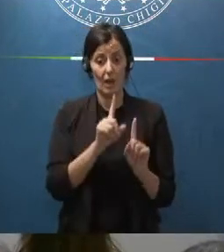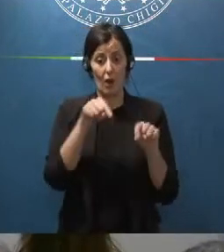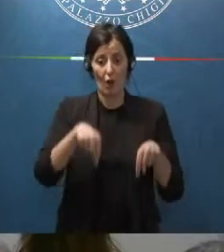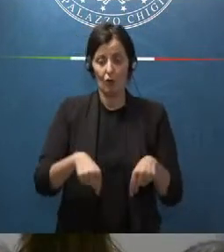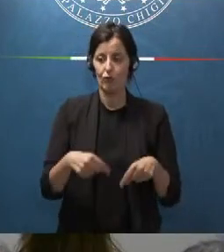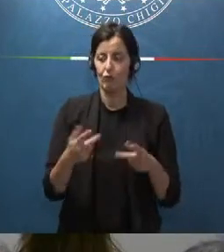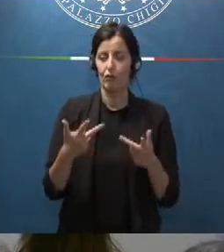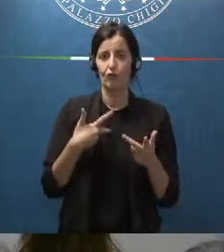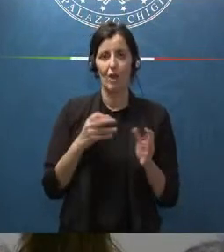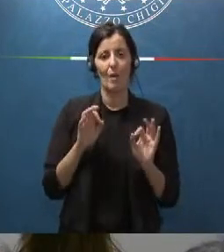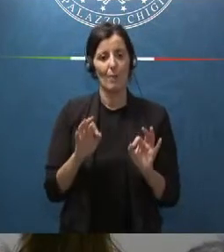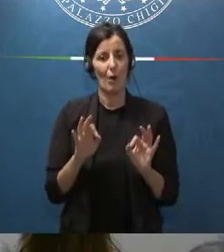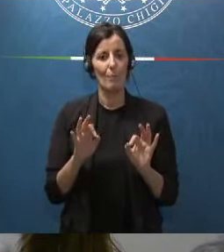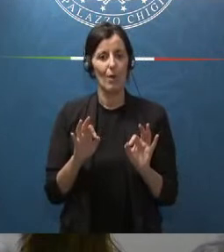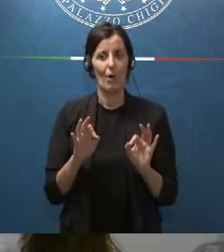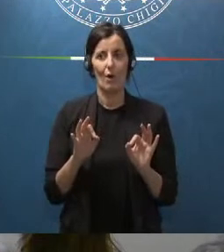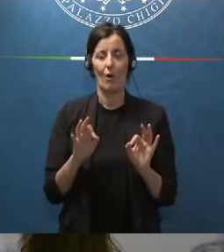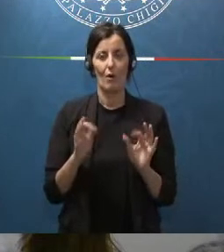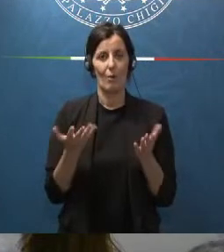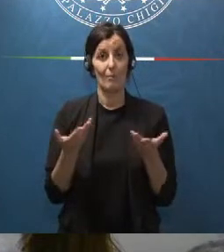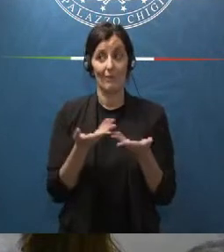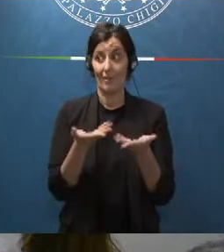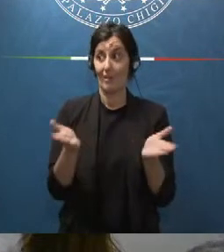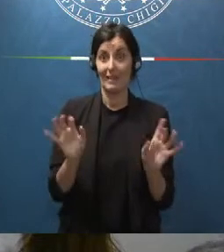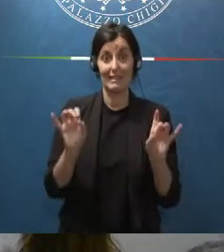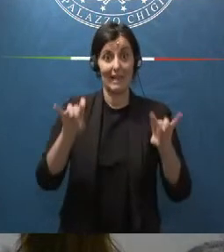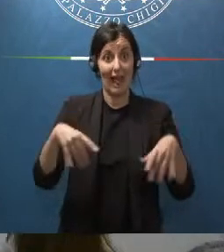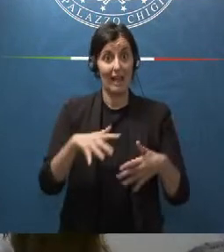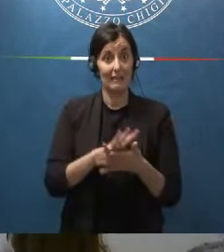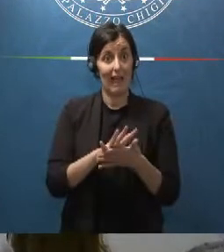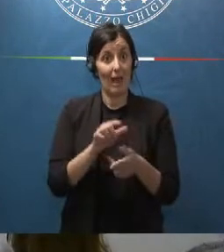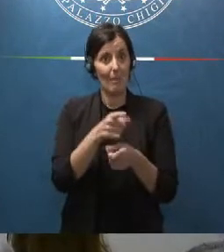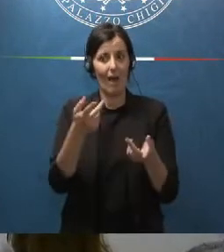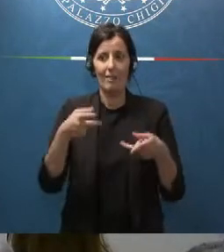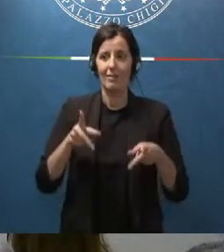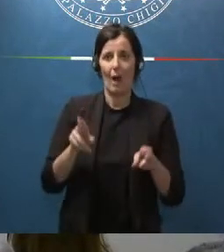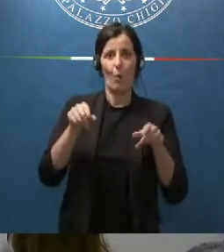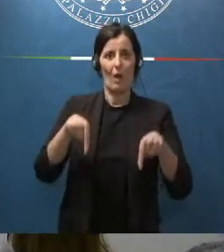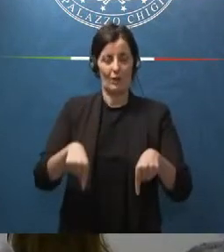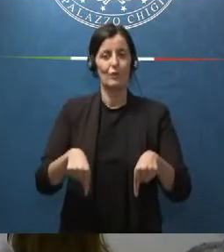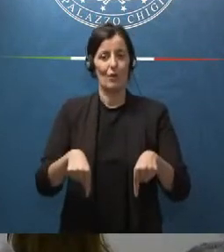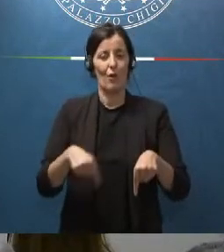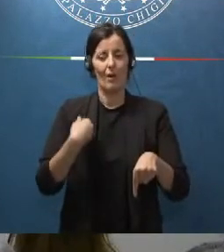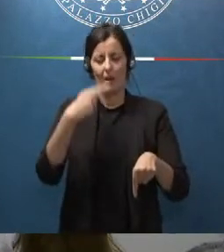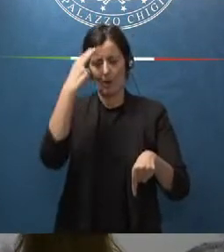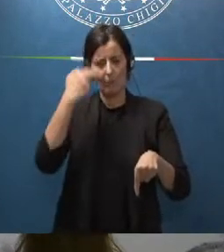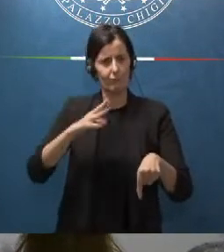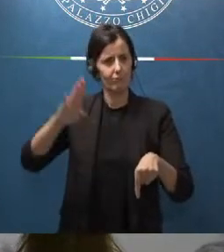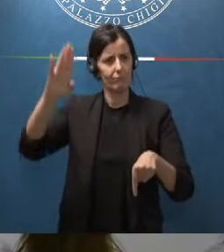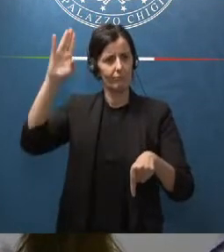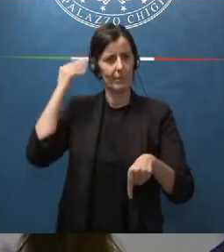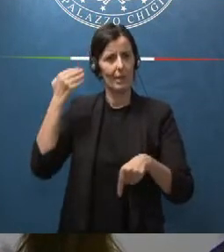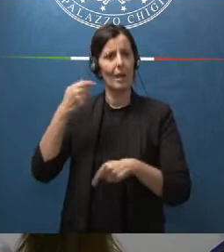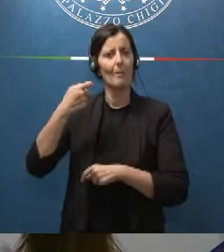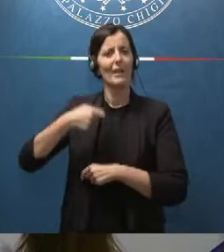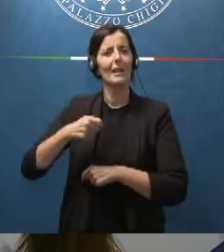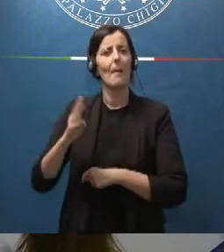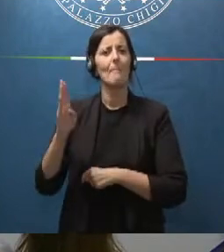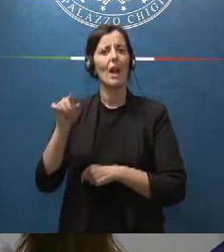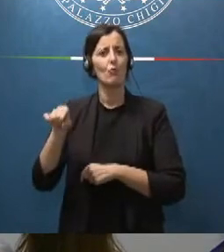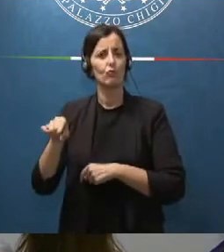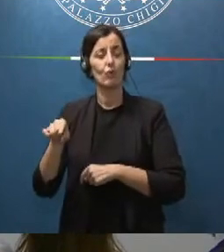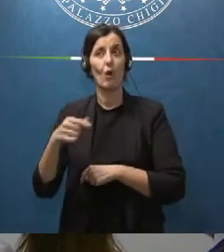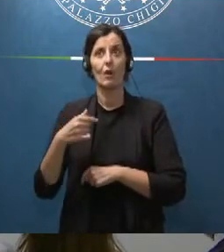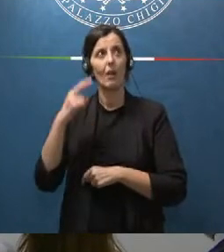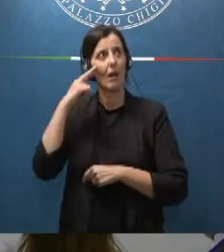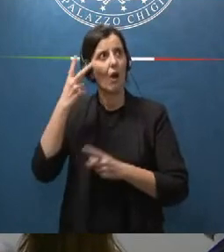'inaugurazione di questa sala stampa i tempi in cui Berlusconi organizzò la prima